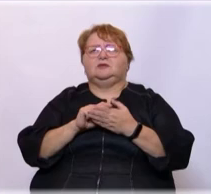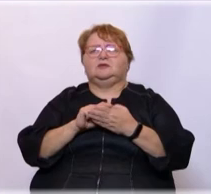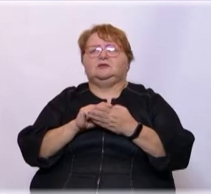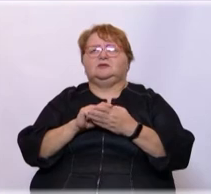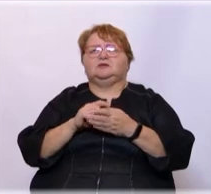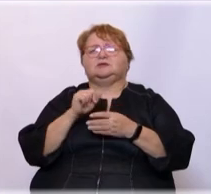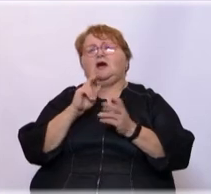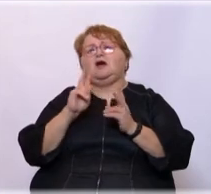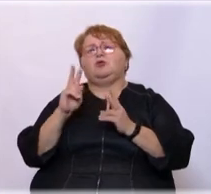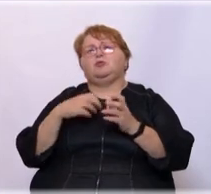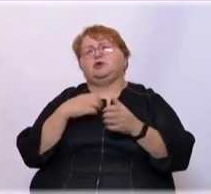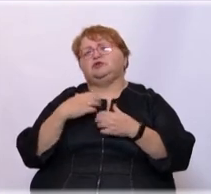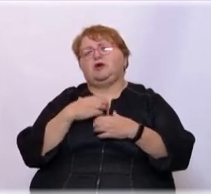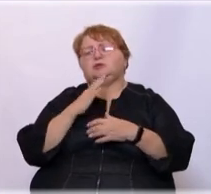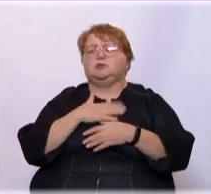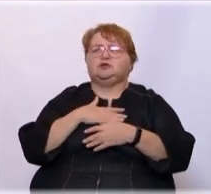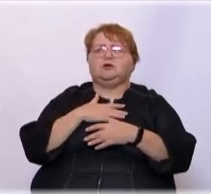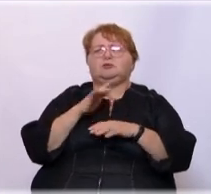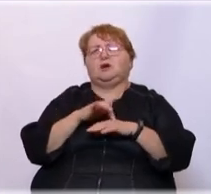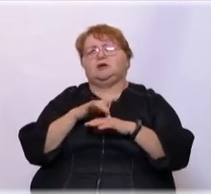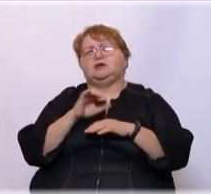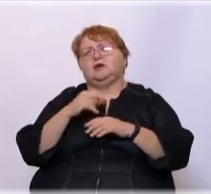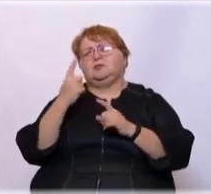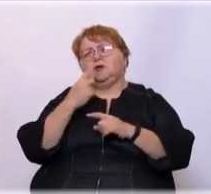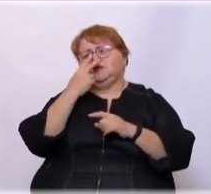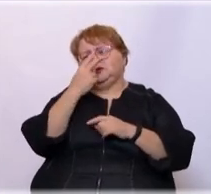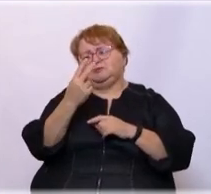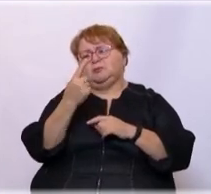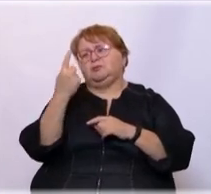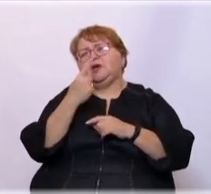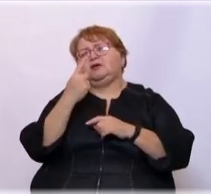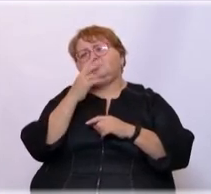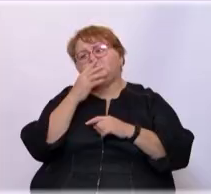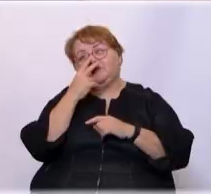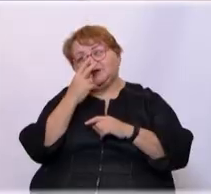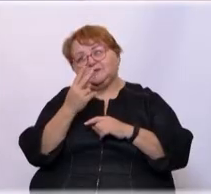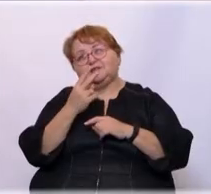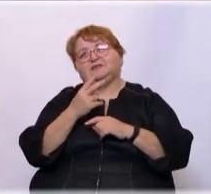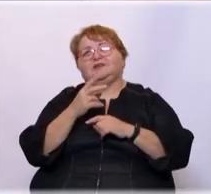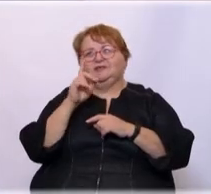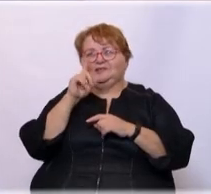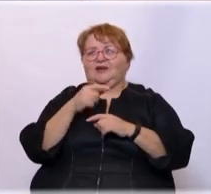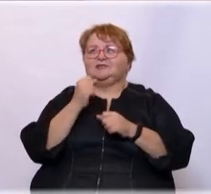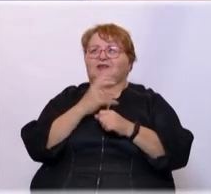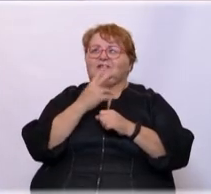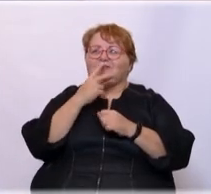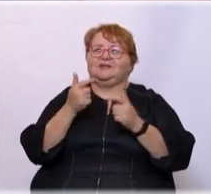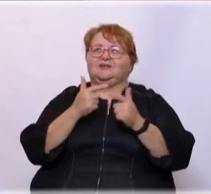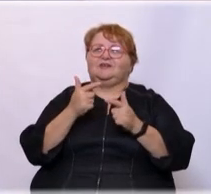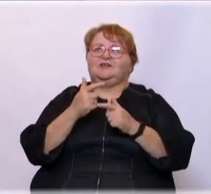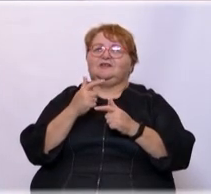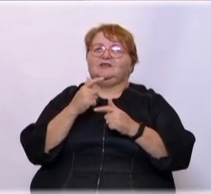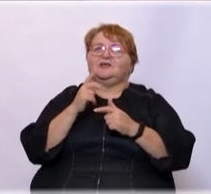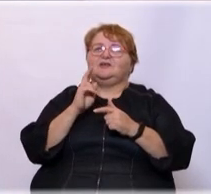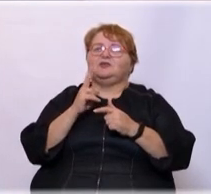За кого буду переживать? Вы знаете, я сначала посмотрю первые игры. Эх, вот сразу видно подготовку. Первые игры.